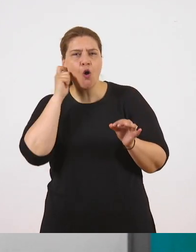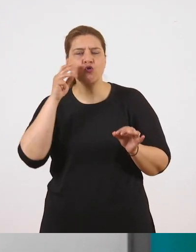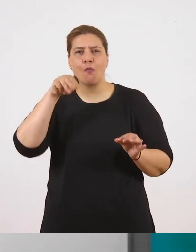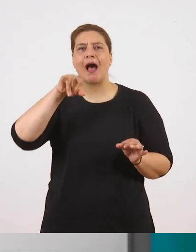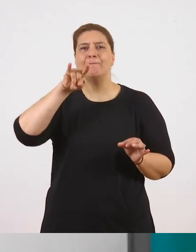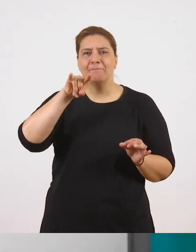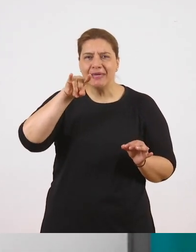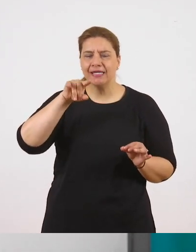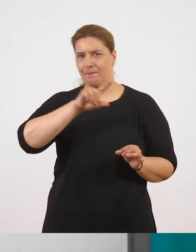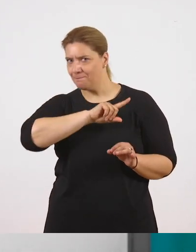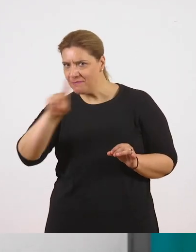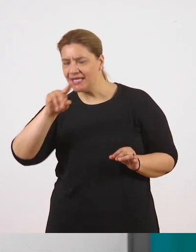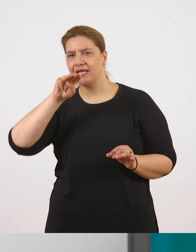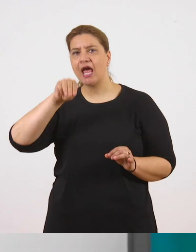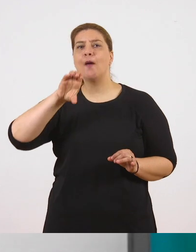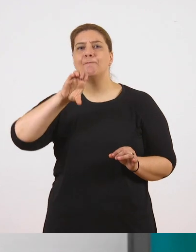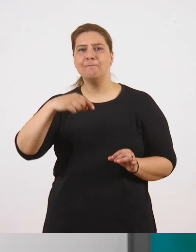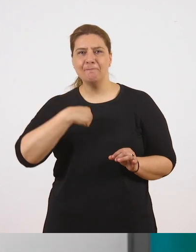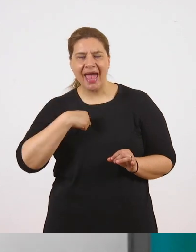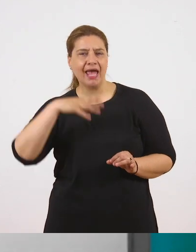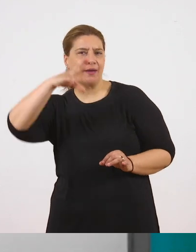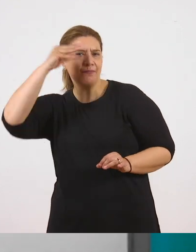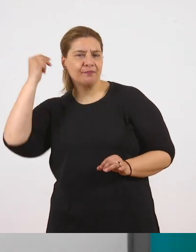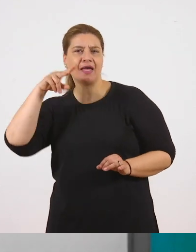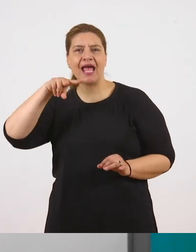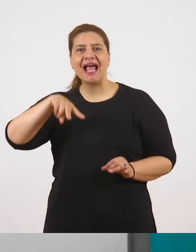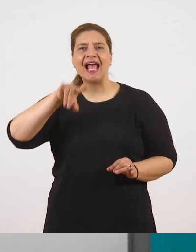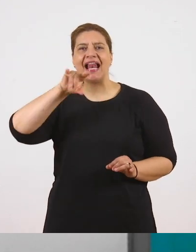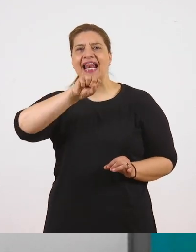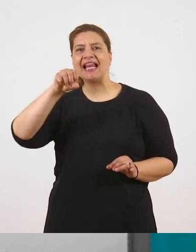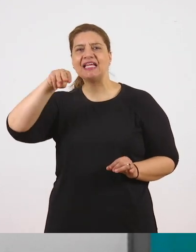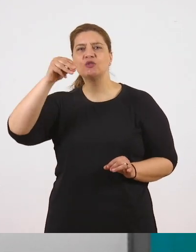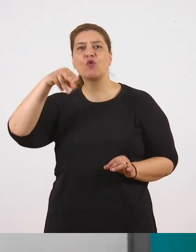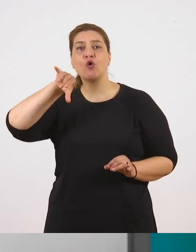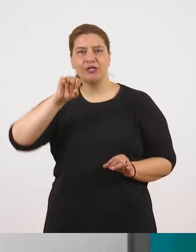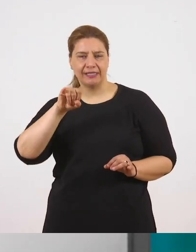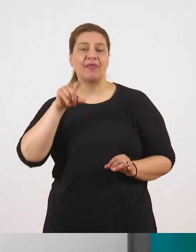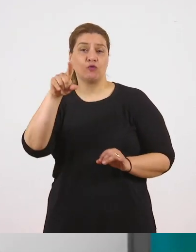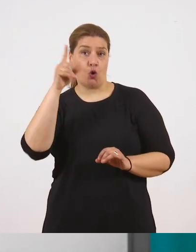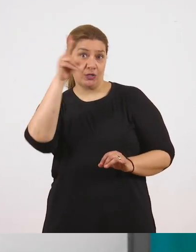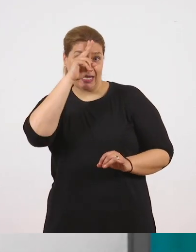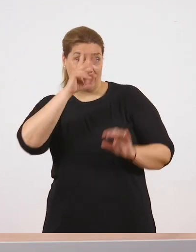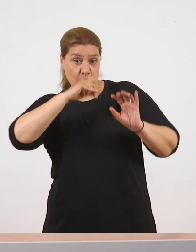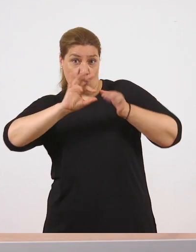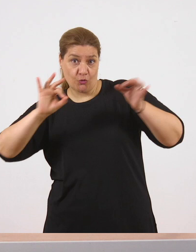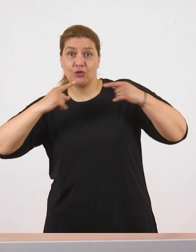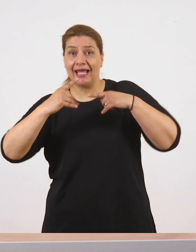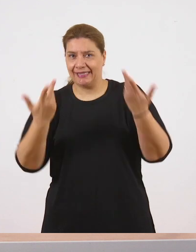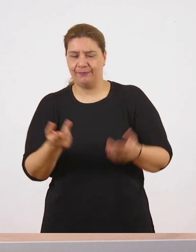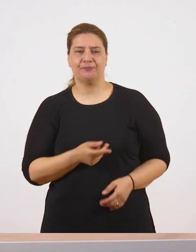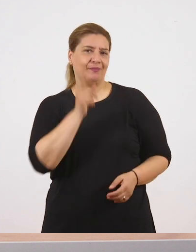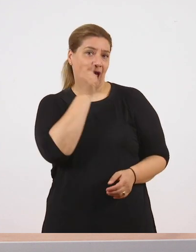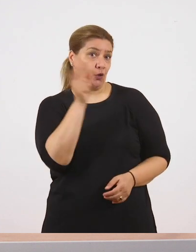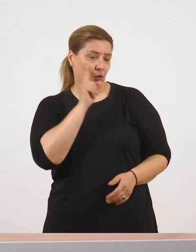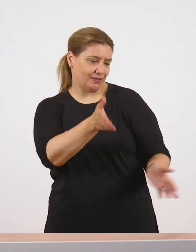όνομά τους. Για να σας την πω κι αυτήν. Είναι ένας γερμανικός μύθος που λέει ότι ήταν δύο νέοι ερωτευμένοι και